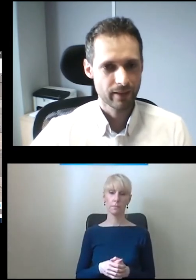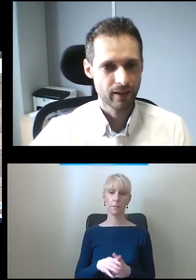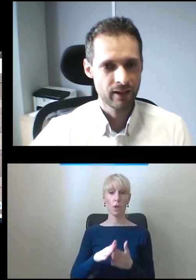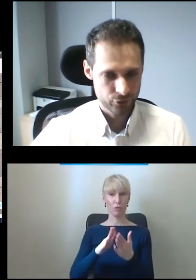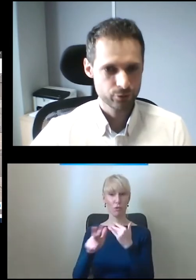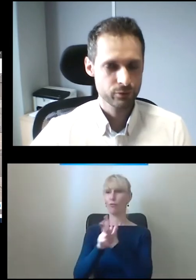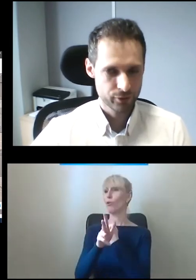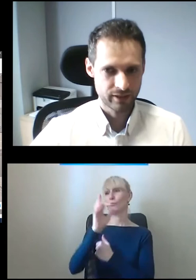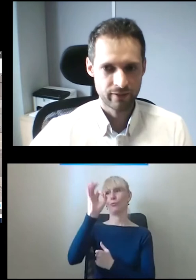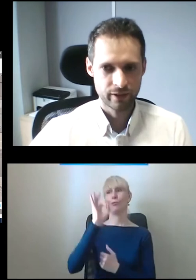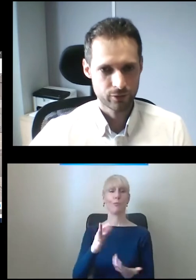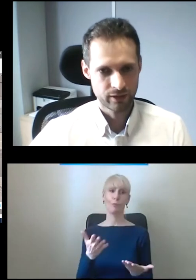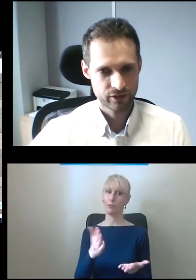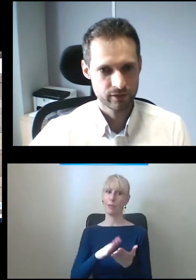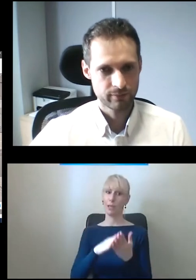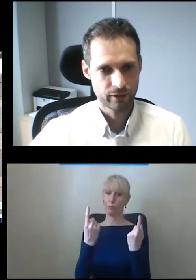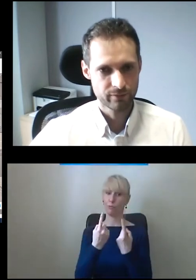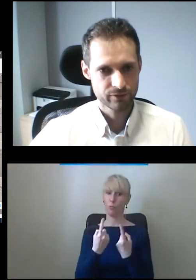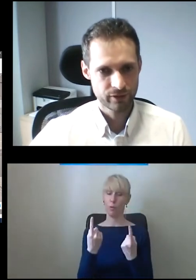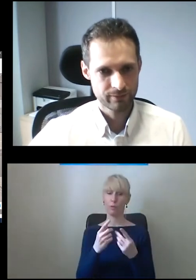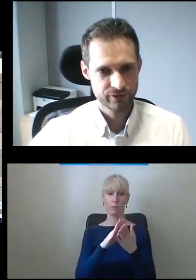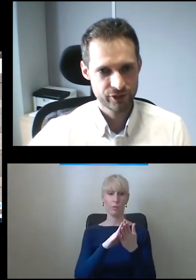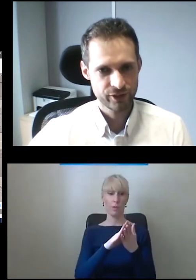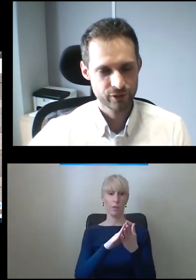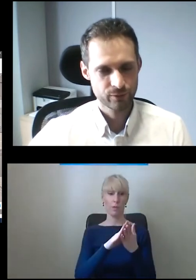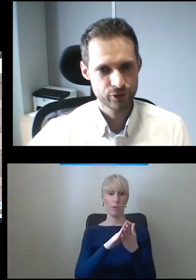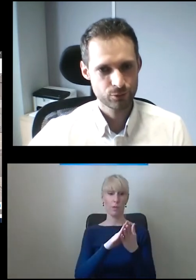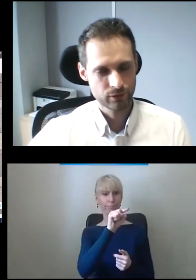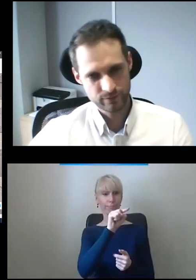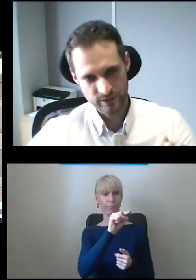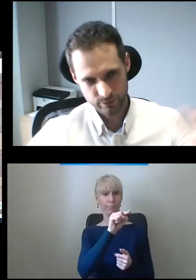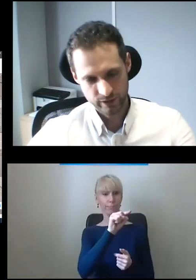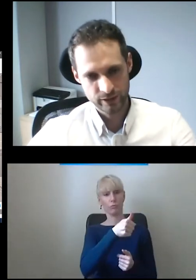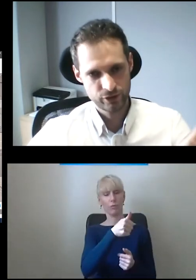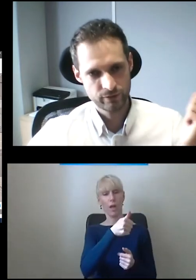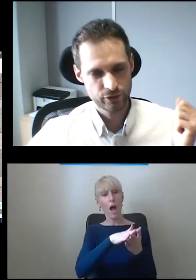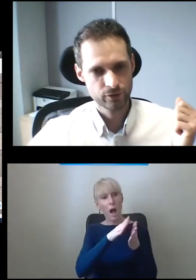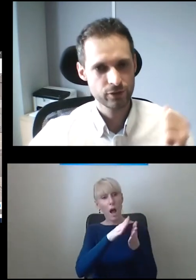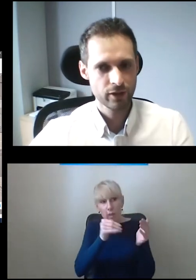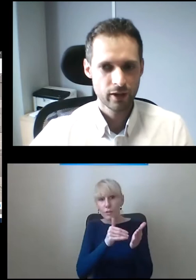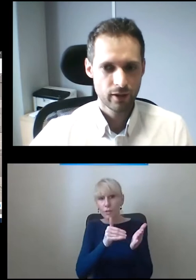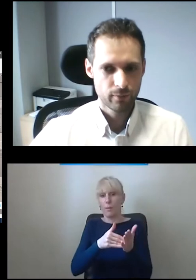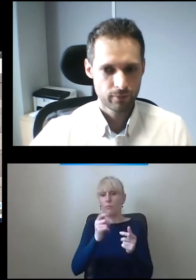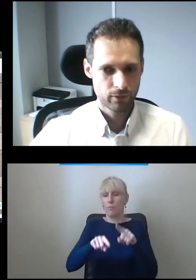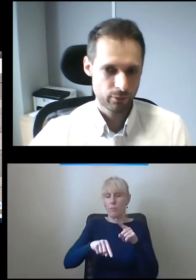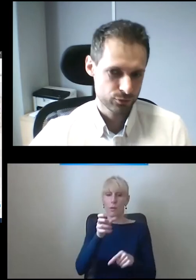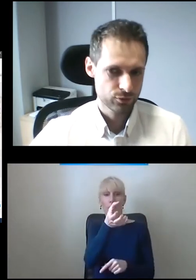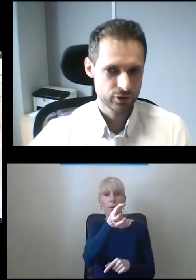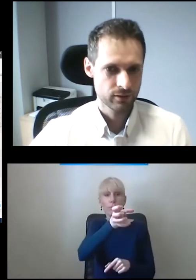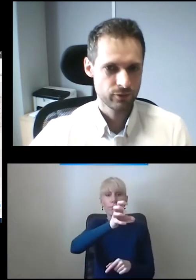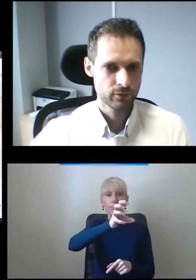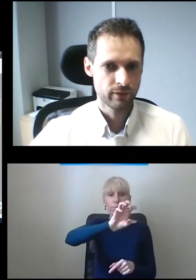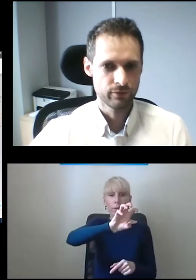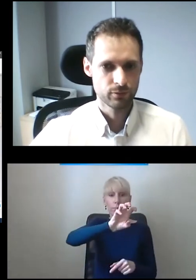to jest 80% awarii, które nasze windy mają, czyli wciśnięcie tego przycisku, który wystarczy przekręcić i wyciągnąć, bo po prostu